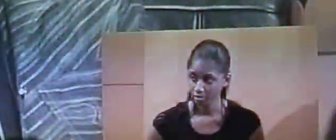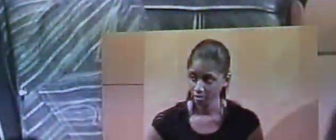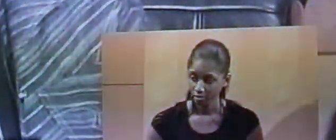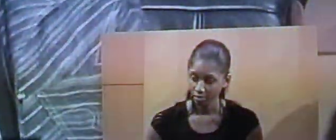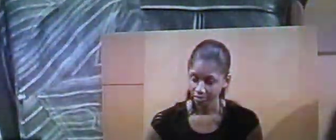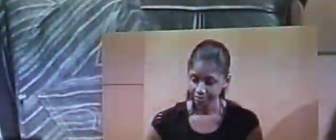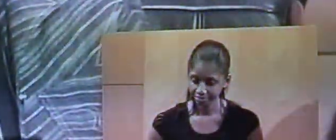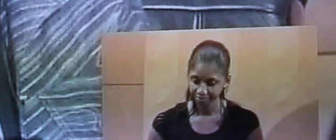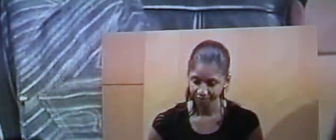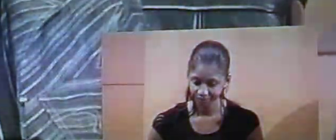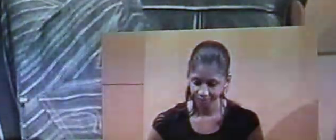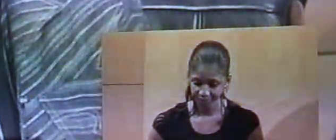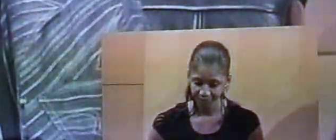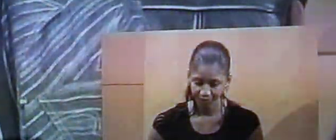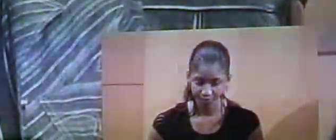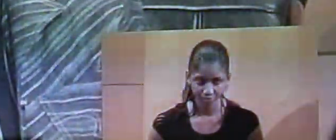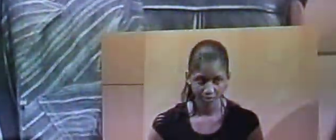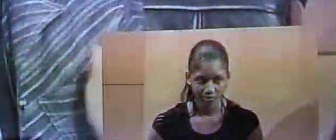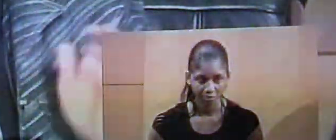eh bien,